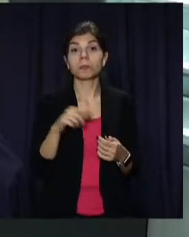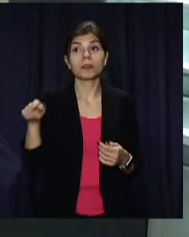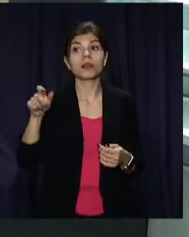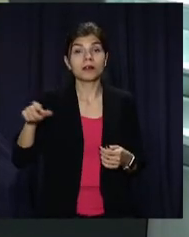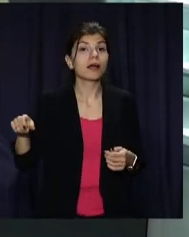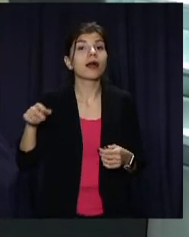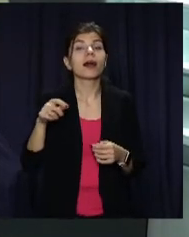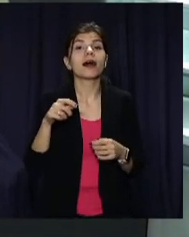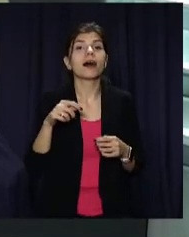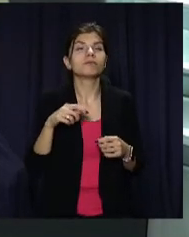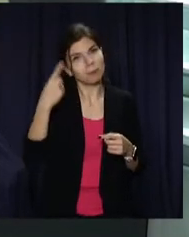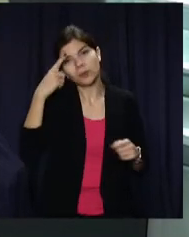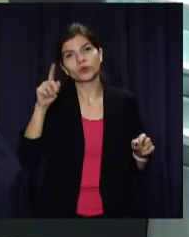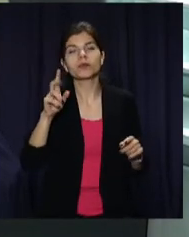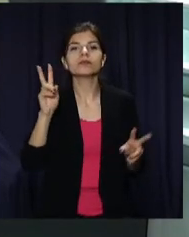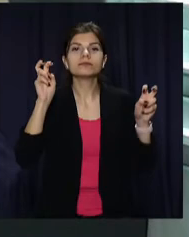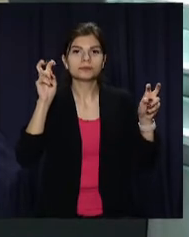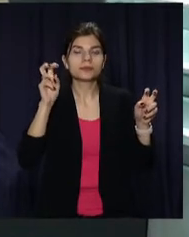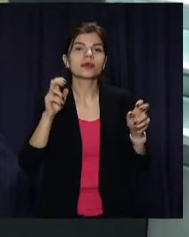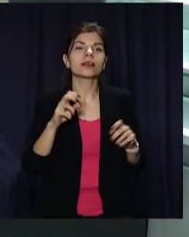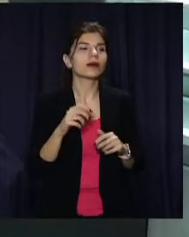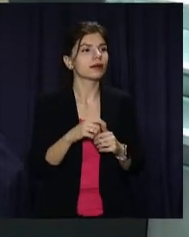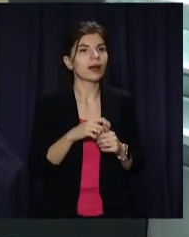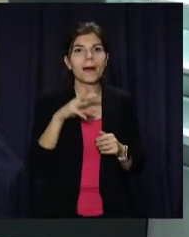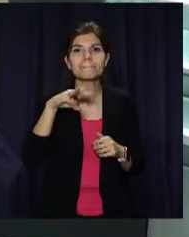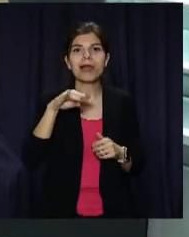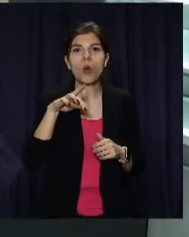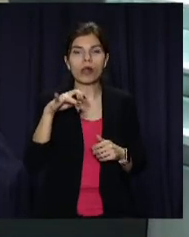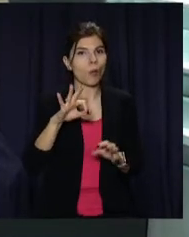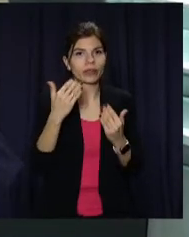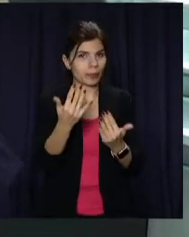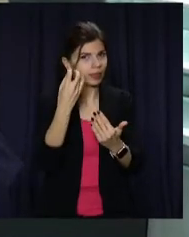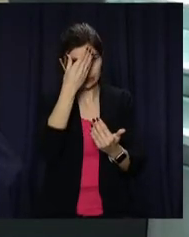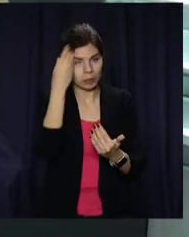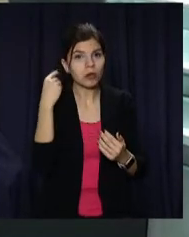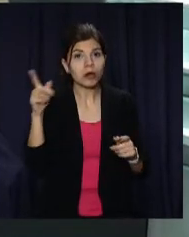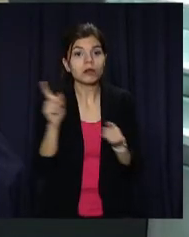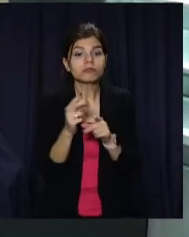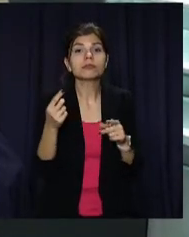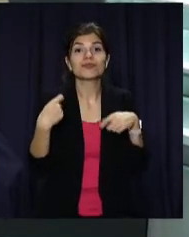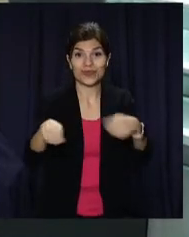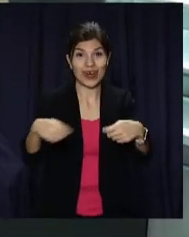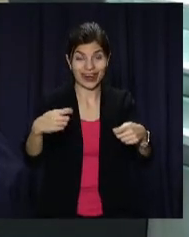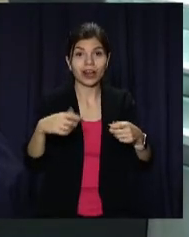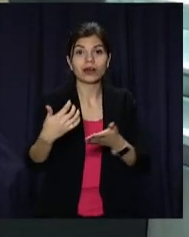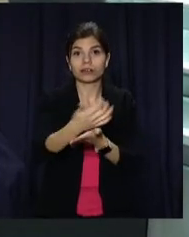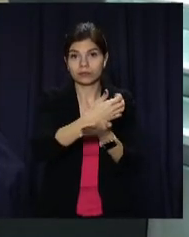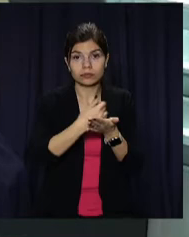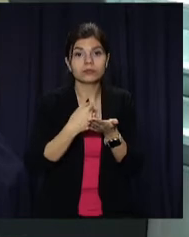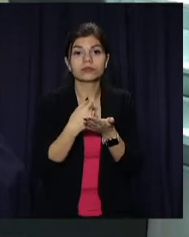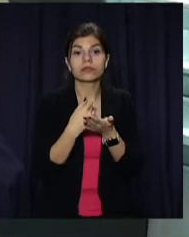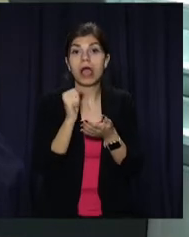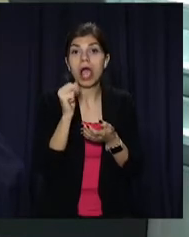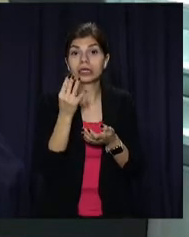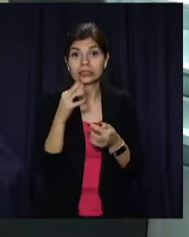про тебе не забуде» вперше спробували себе в ролі бариста. Таким чином збирали кошти на подарунки дітям з малозабезпечених сімей. У Дніпрі